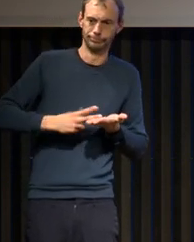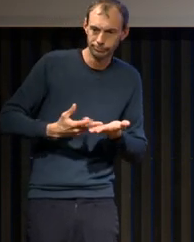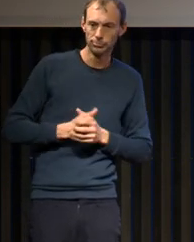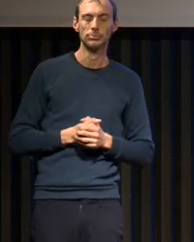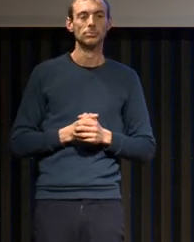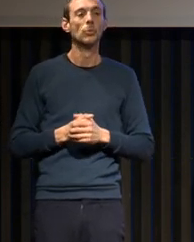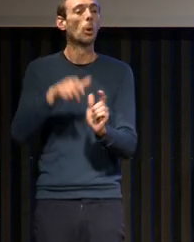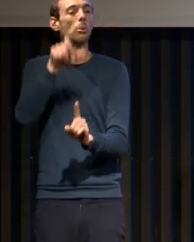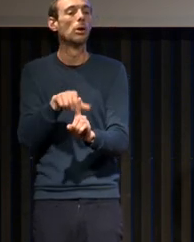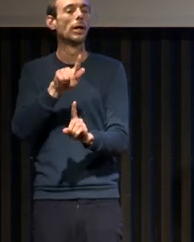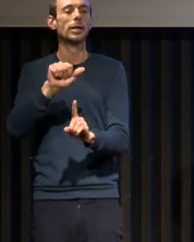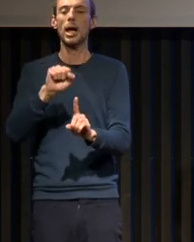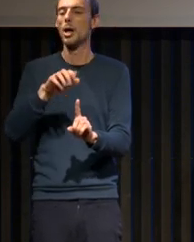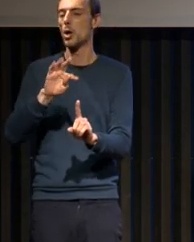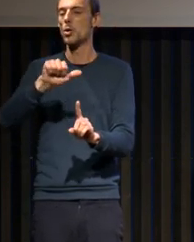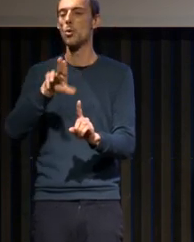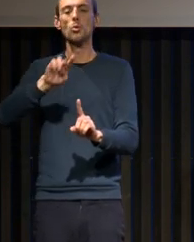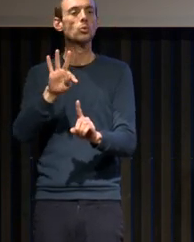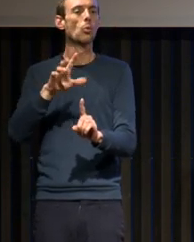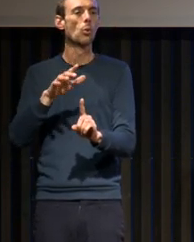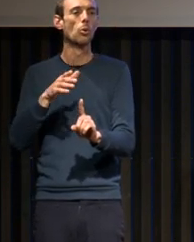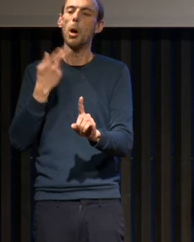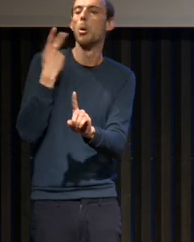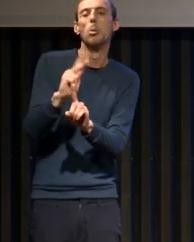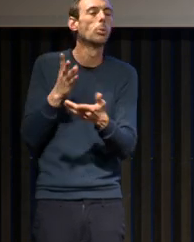carrière sur les épilepsies. Mais cet article a quand même un rôle fondateur.